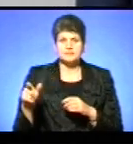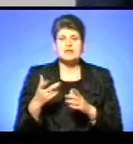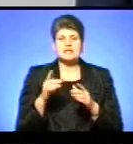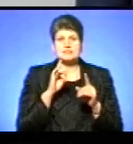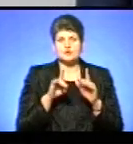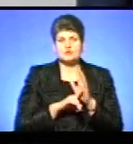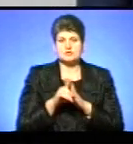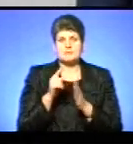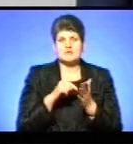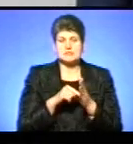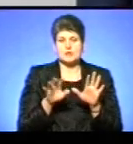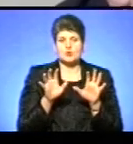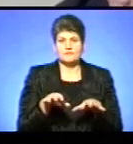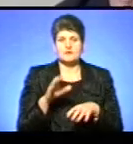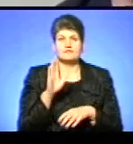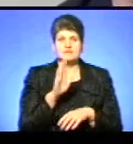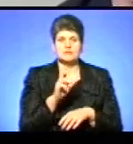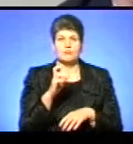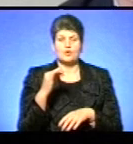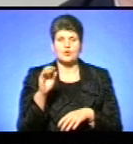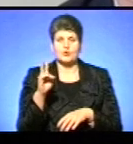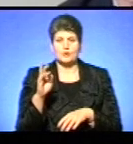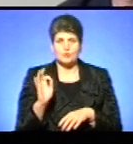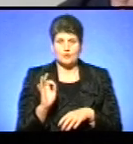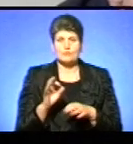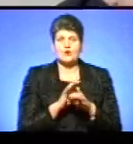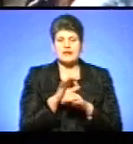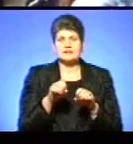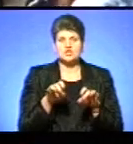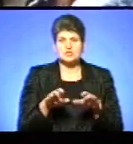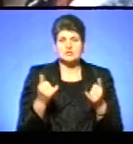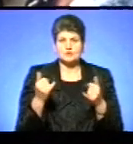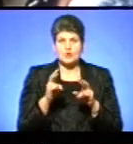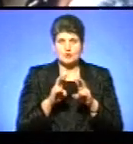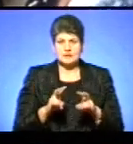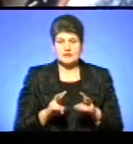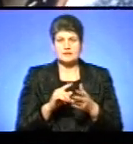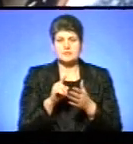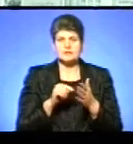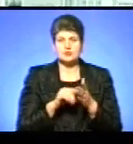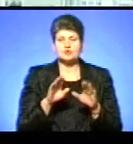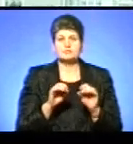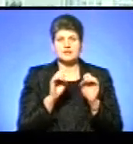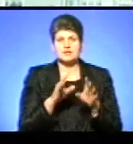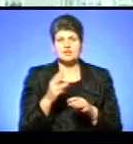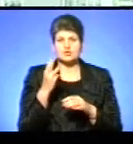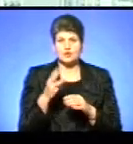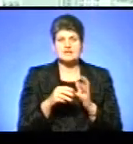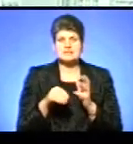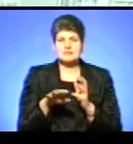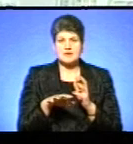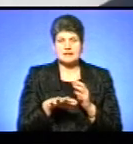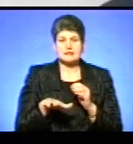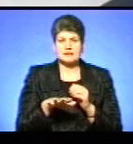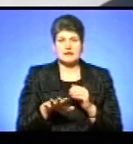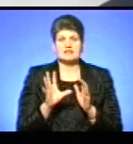міський голова Василі Бойко. За його словами, у проєкт рішень, розглядались сьогодні, питання щодо передачі трьох земельних ділянок внесеними не